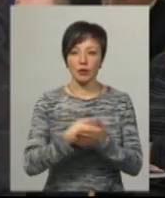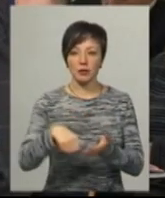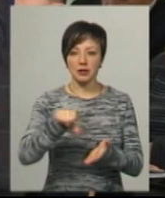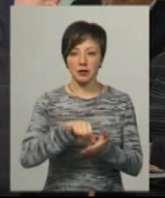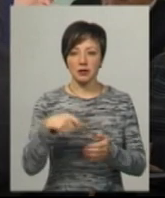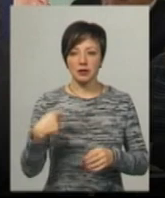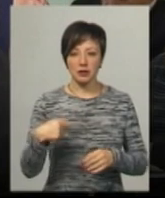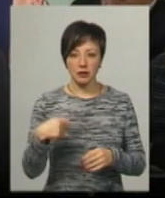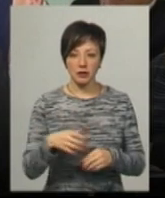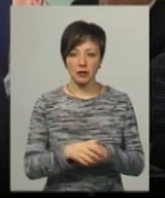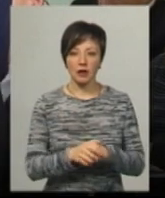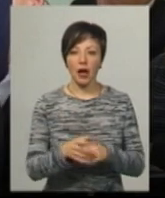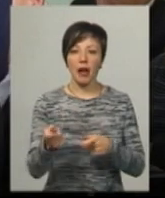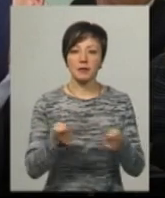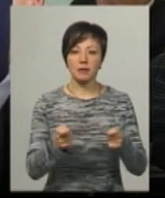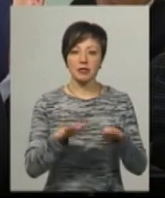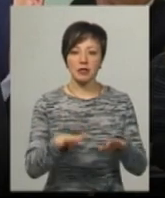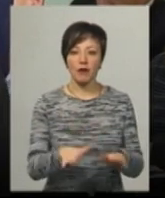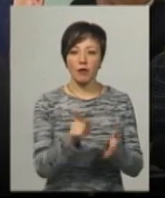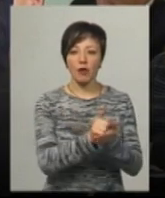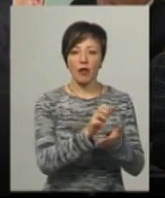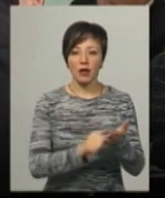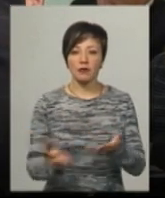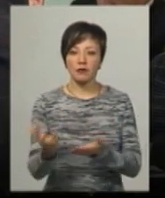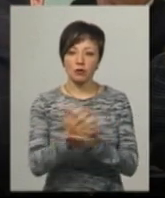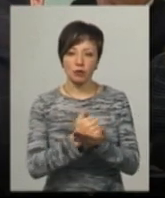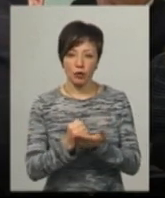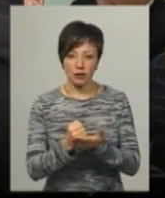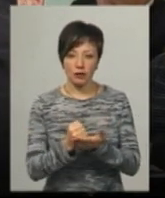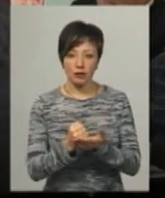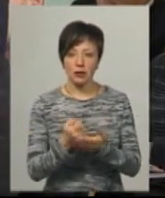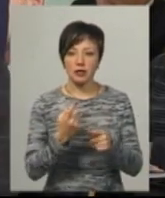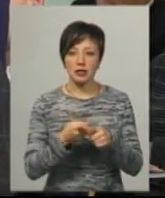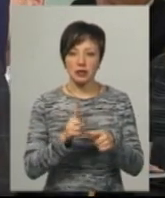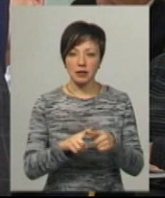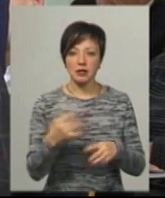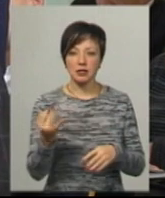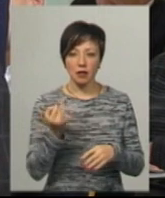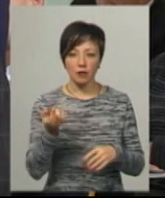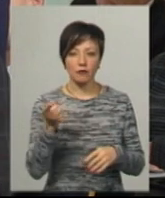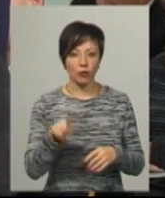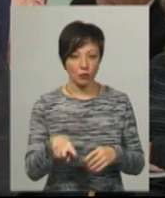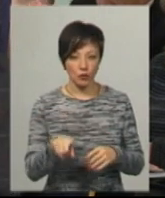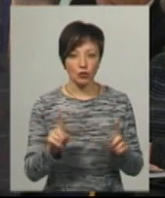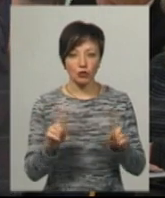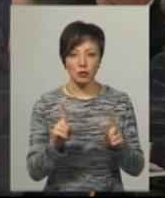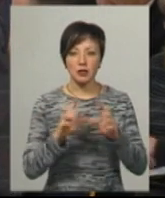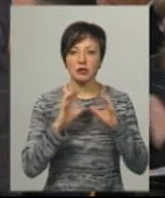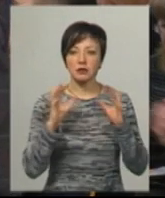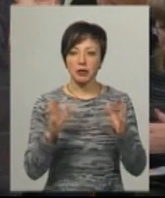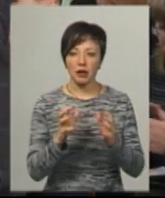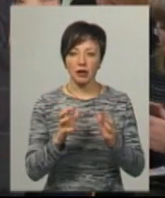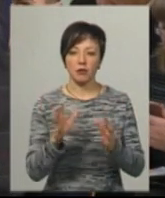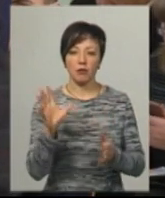Адміністрування місцевих фронтів і зборів важливо передати нам. Восстановити зацікавлення їх в тому, щоб збирати їх